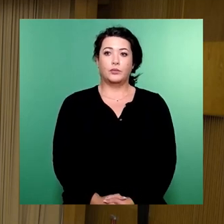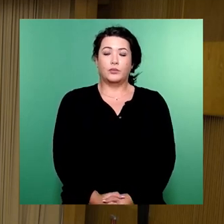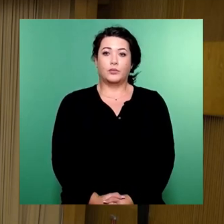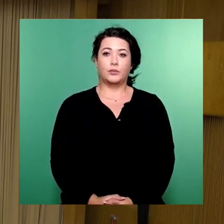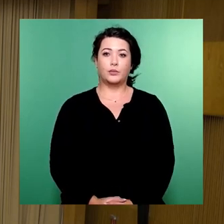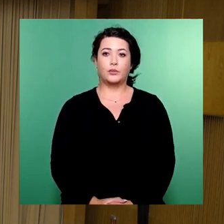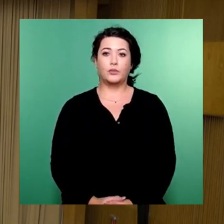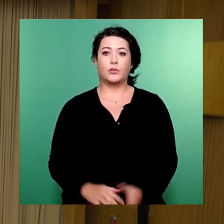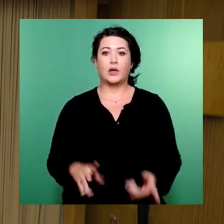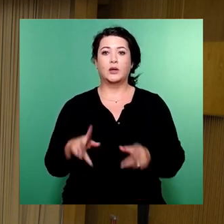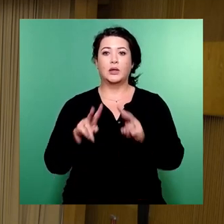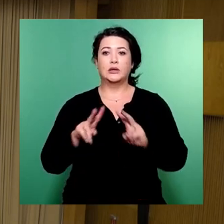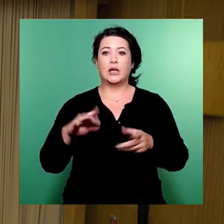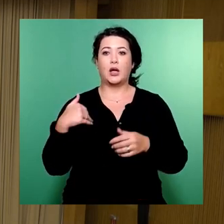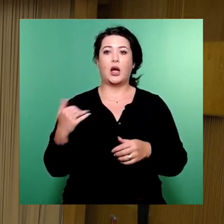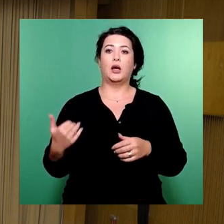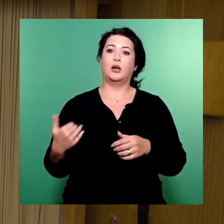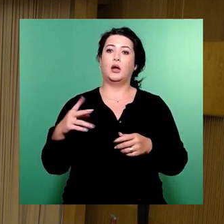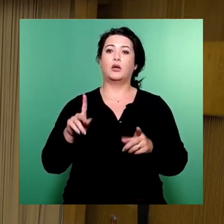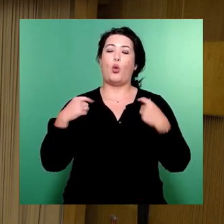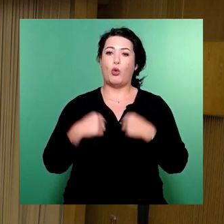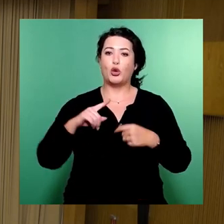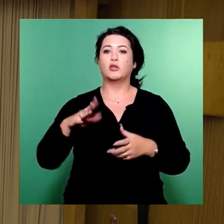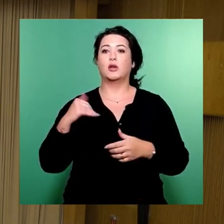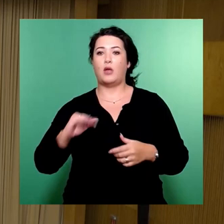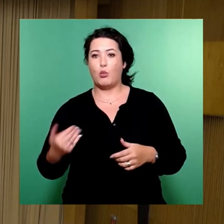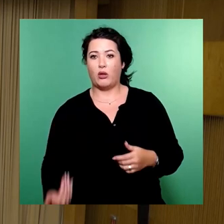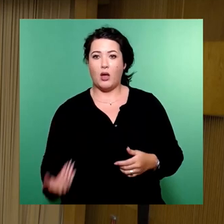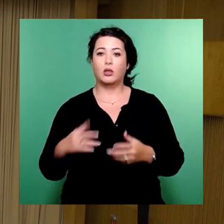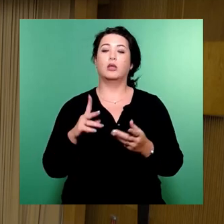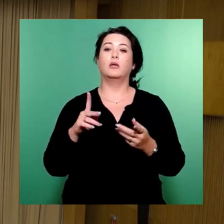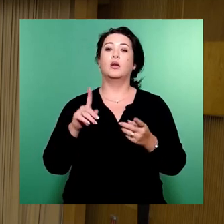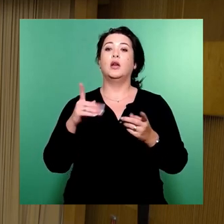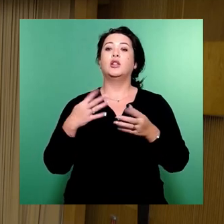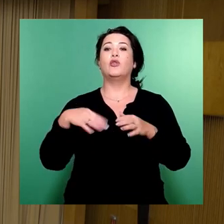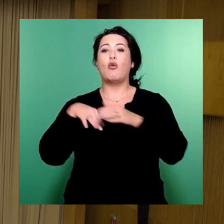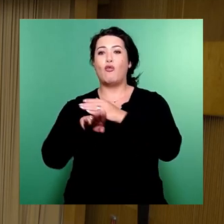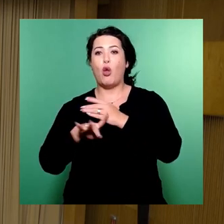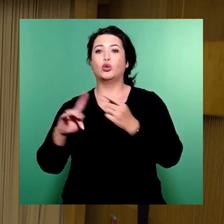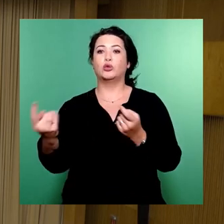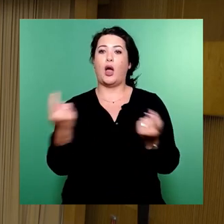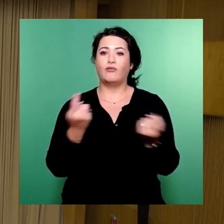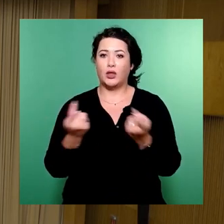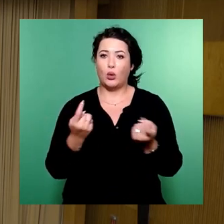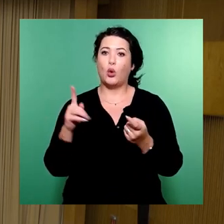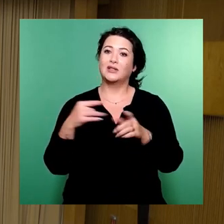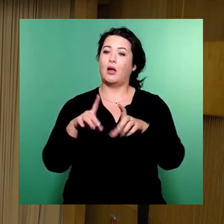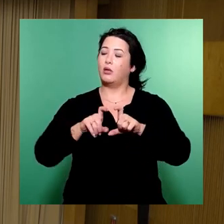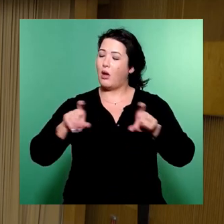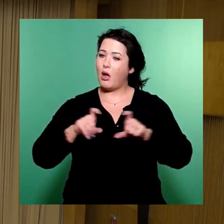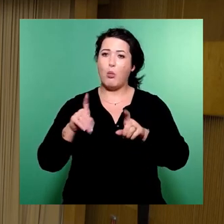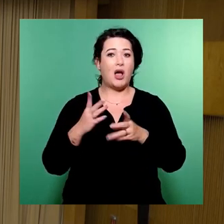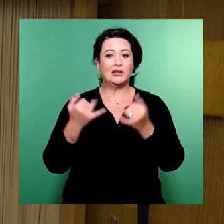Sehr geehrter Herr Oberbürgermeister, sehr geehrte Damen und Herren, Asylflucht und Einwanderung dieser Themenkomplex beschäftigt ja nun nicht erst seit